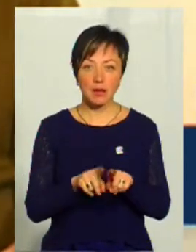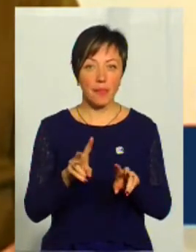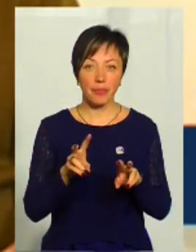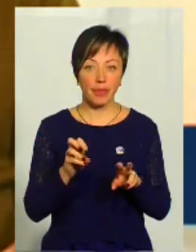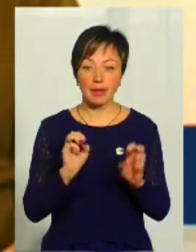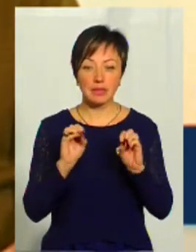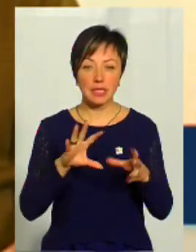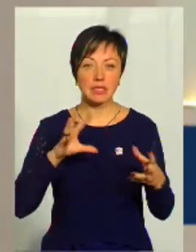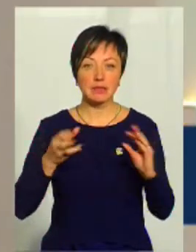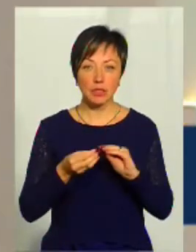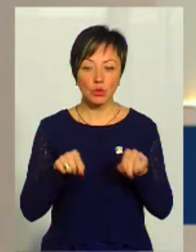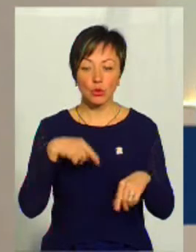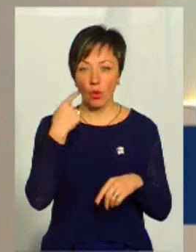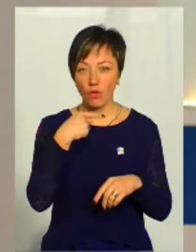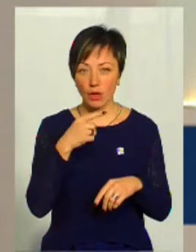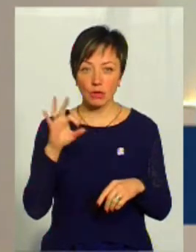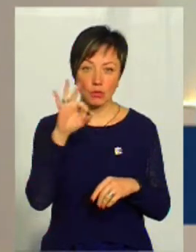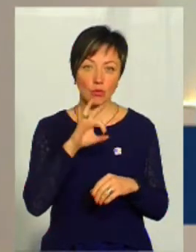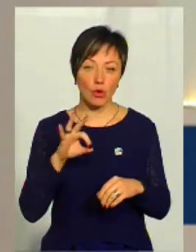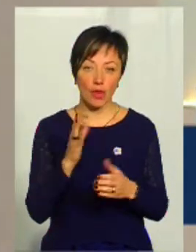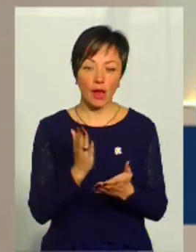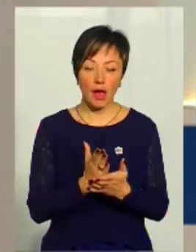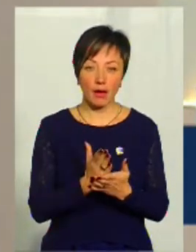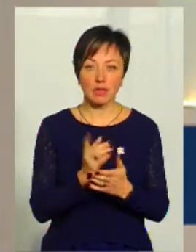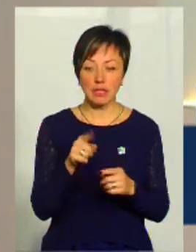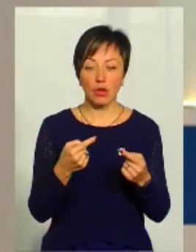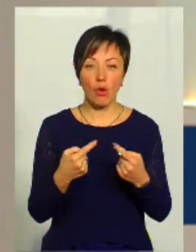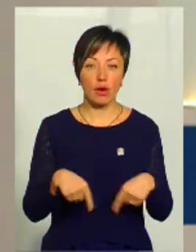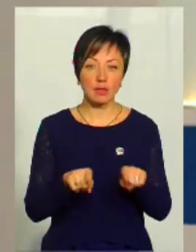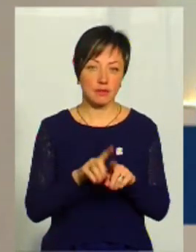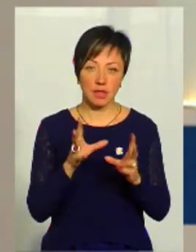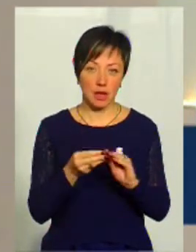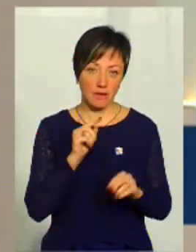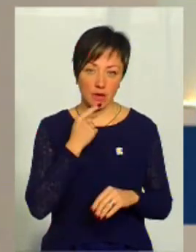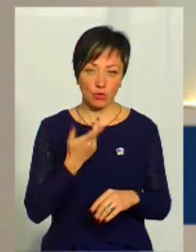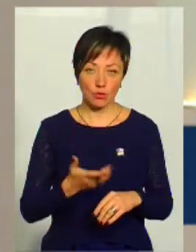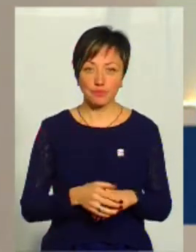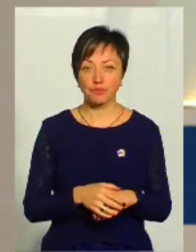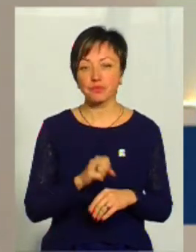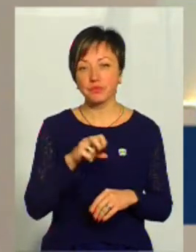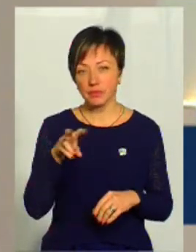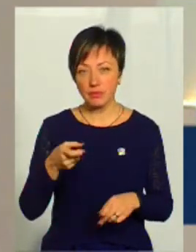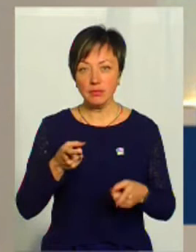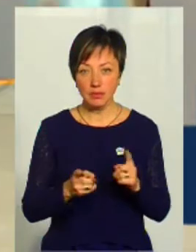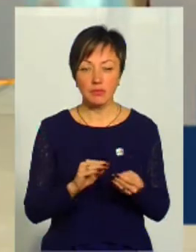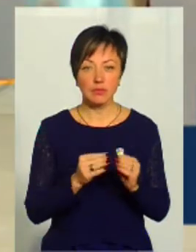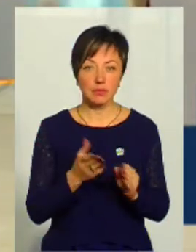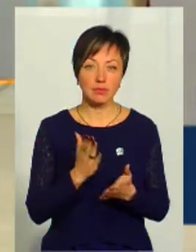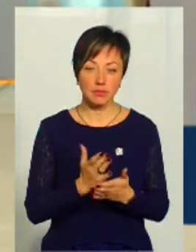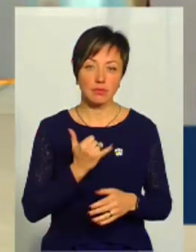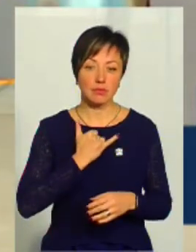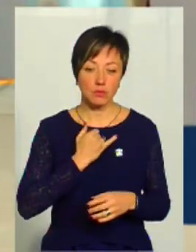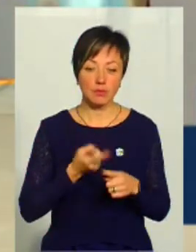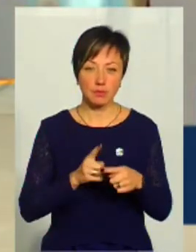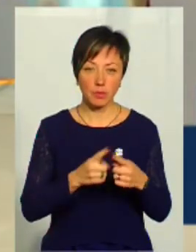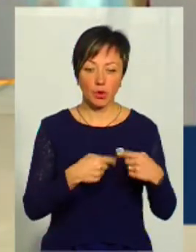не здає звітність, то тут говорити вже про наявність тієї організації взагалі важко. Але дійсно проблематика є